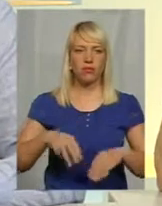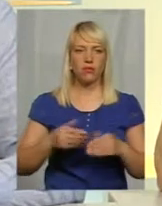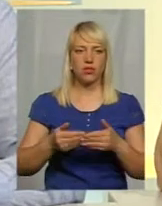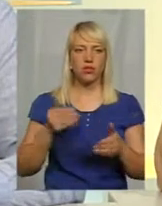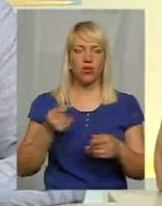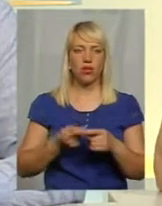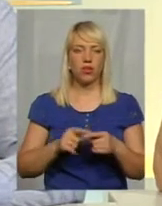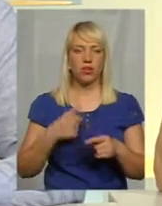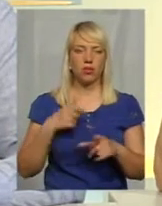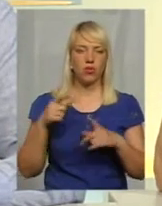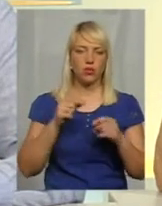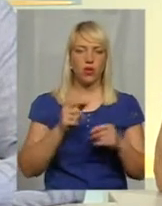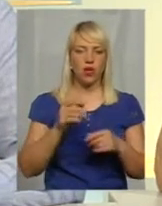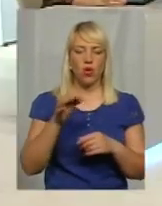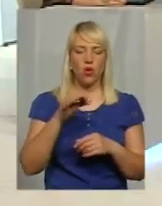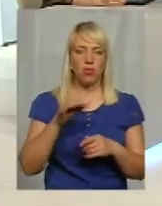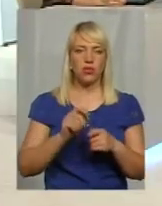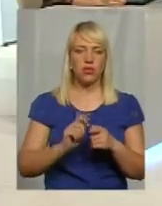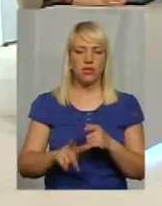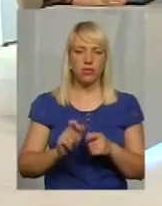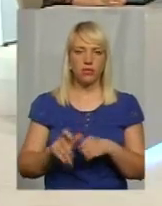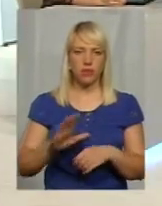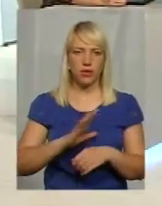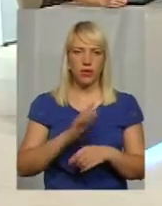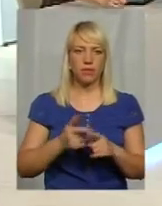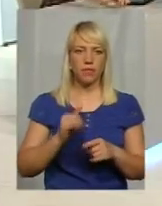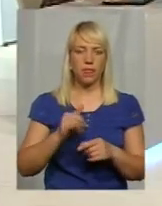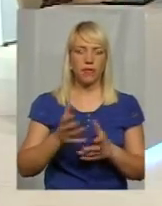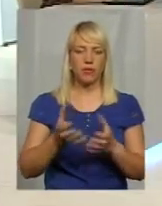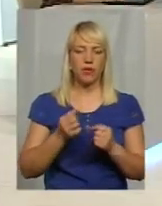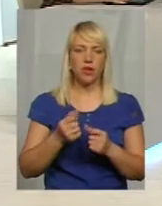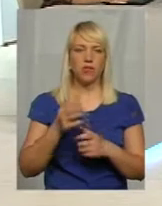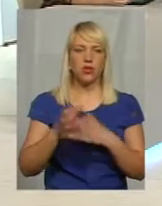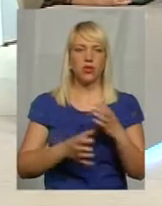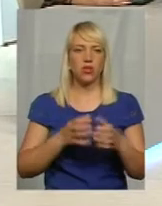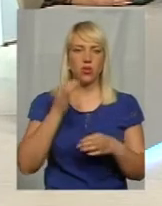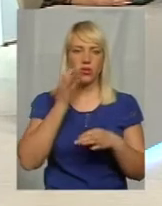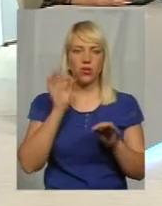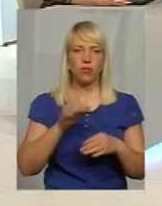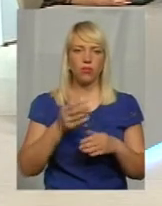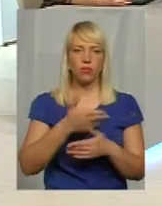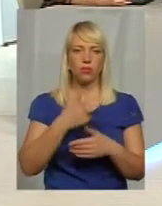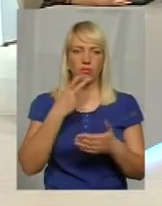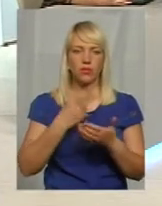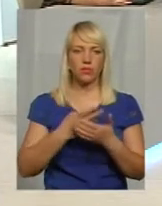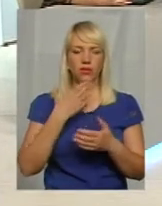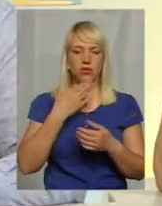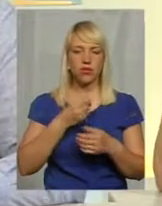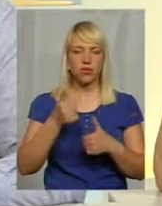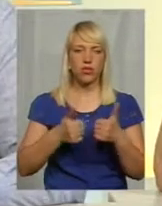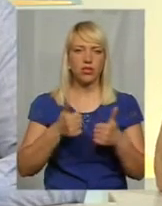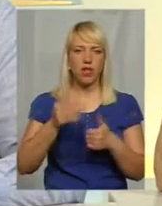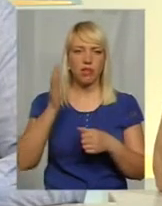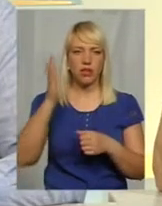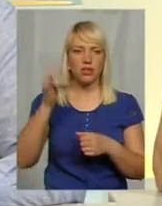виїжджали, областні управліни нам допомогали, ми виїжджали на Покупку міра, получали міжнародний опит, ми просматривали своїх суперників, і, естественно,